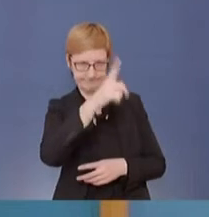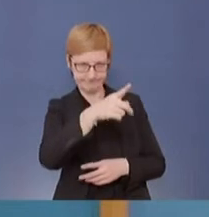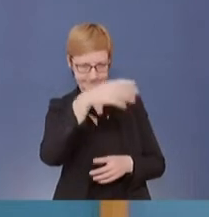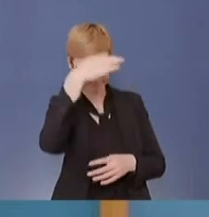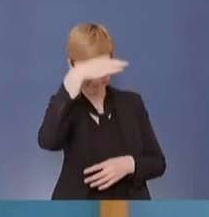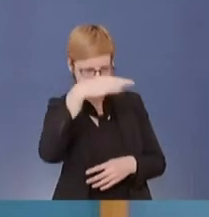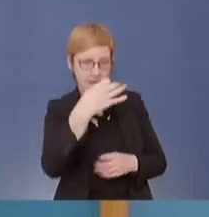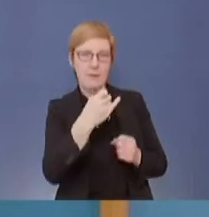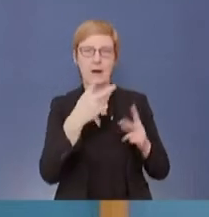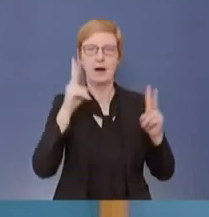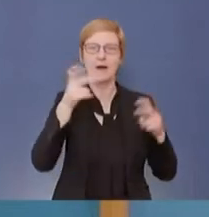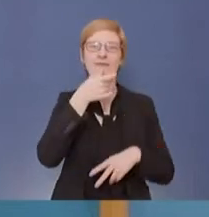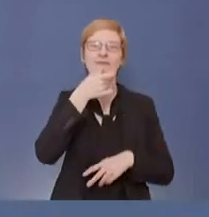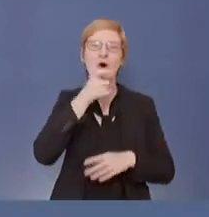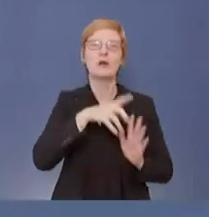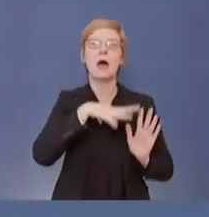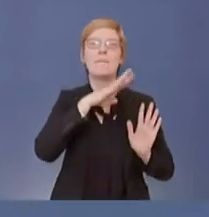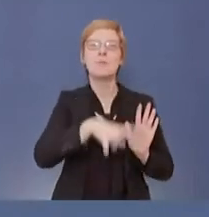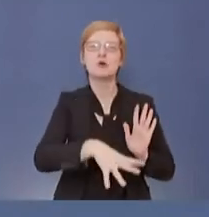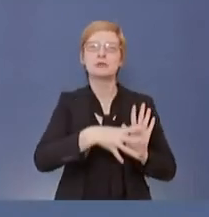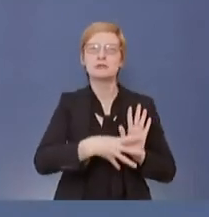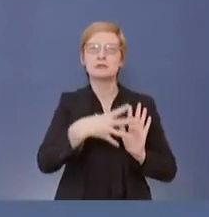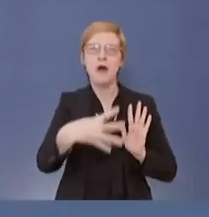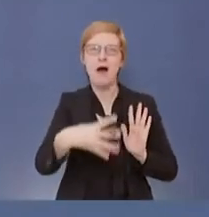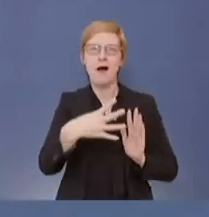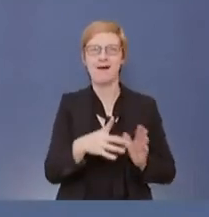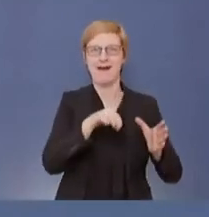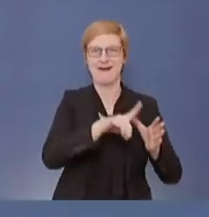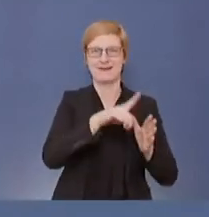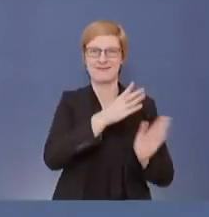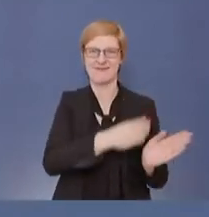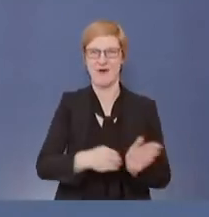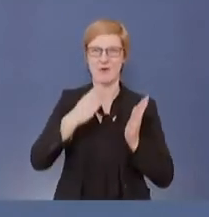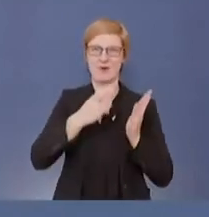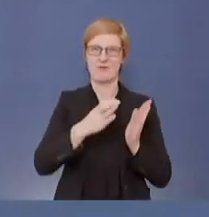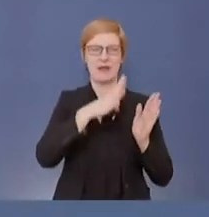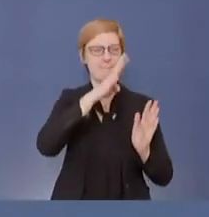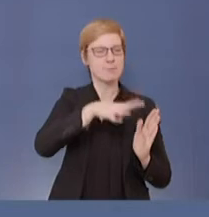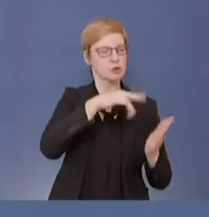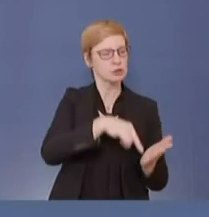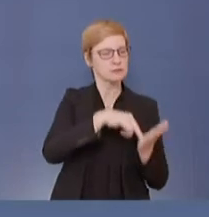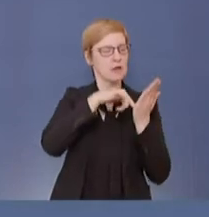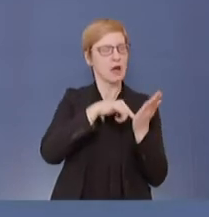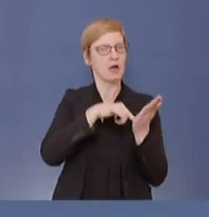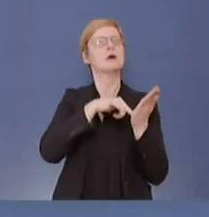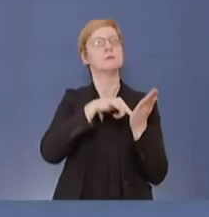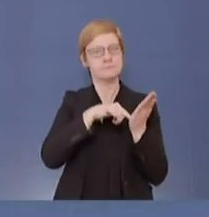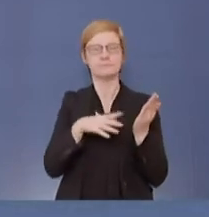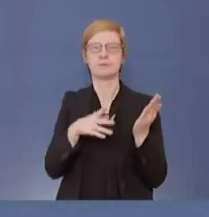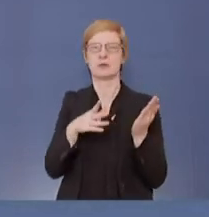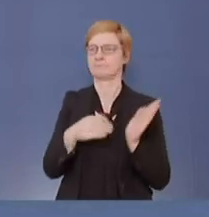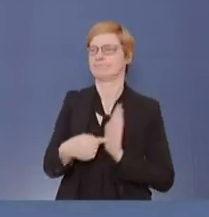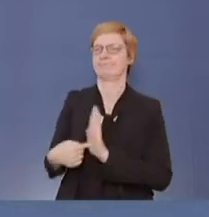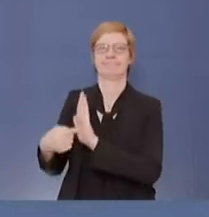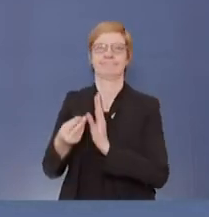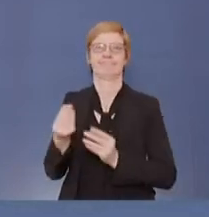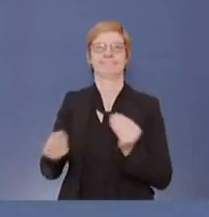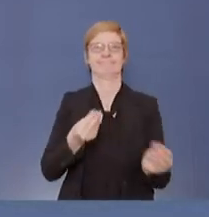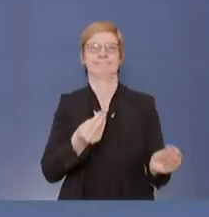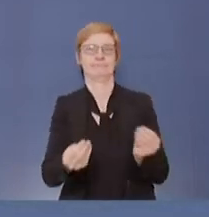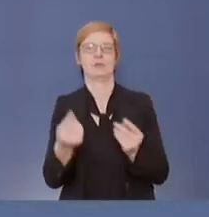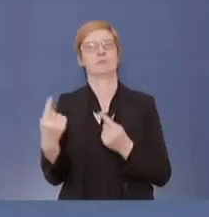gibt ja schon Hinweise darauf. Und wir haben immer darauf Wert gelegt, dass es eine Muster-Quarantäne-Verordnung ist, weil die